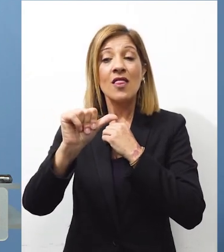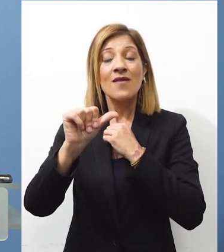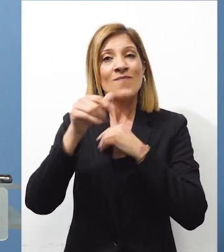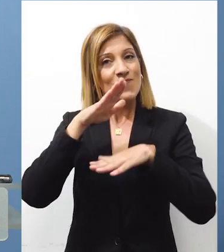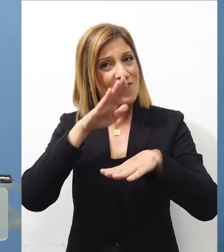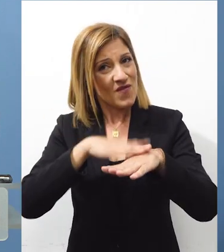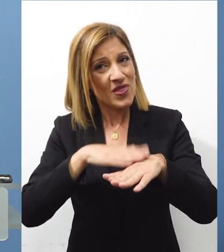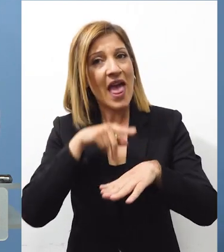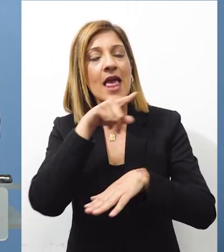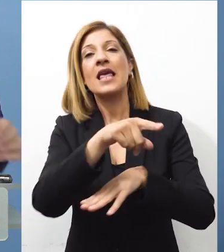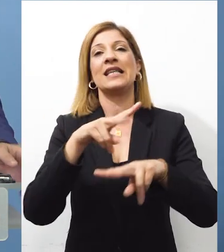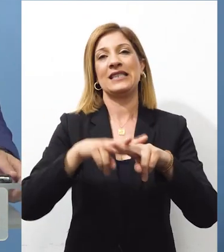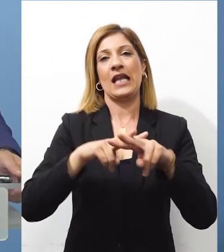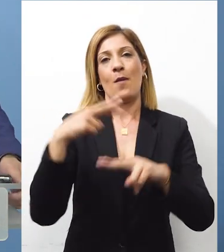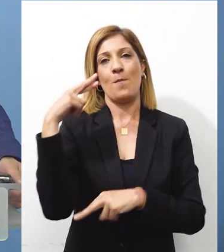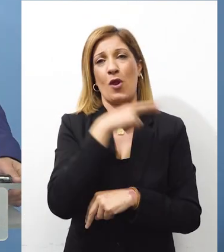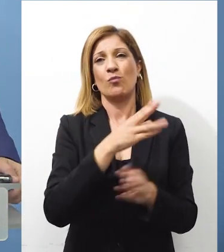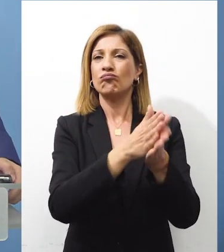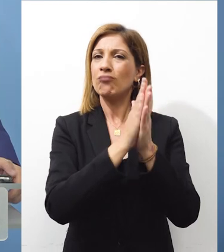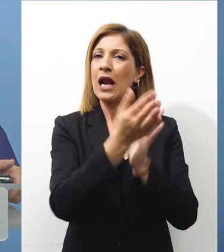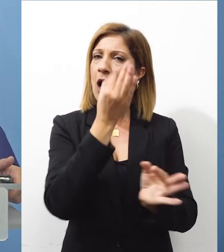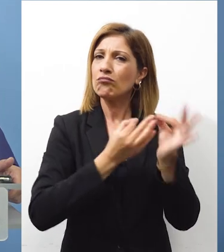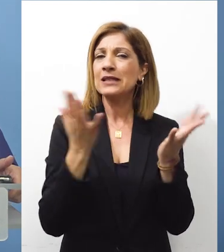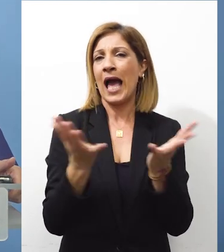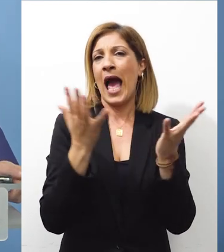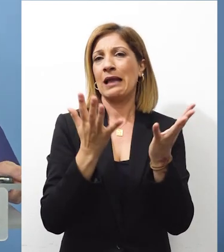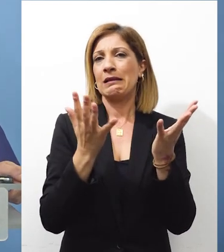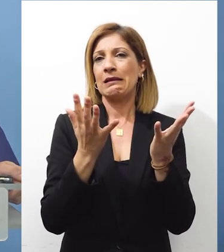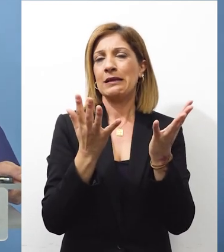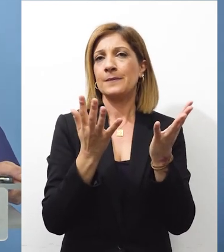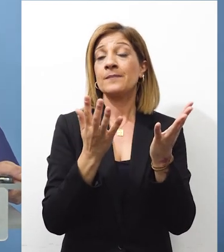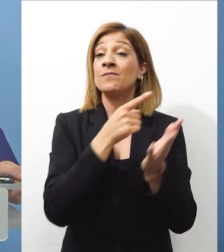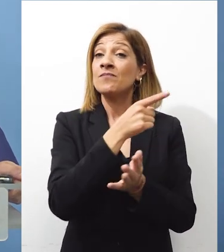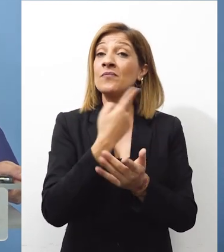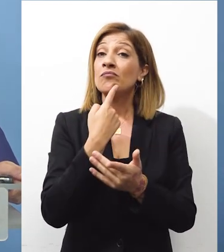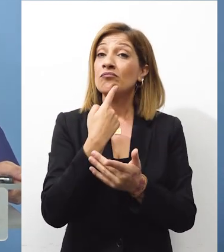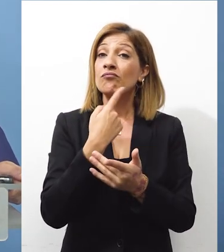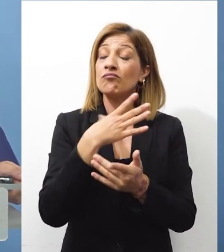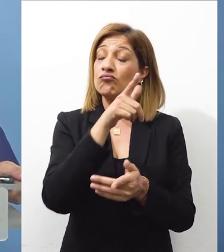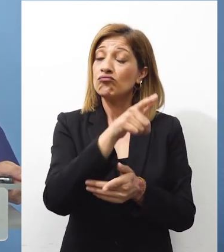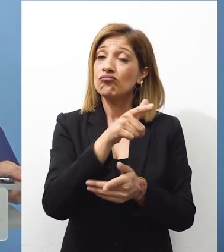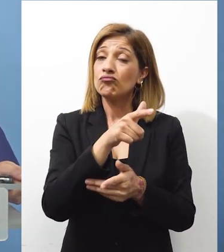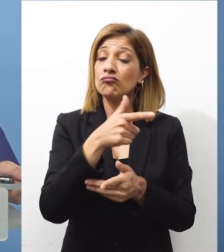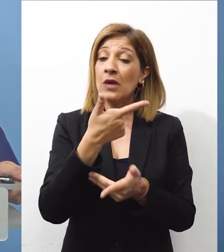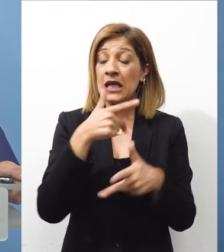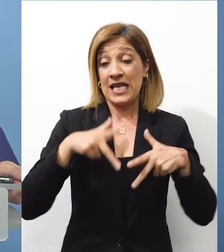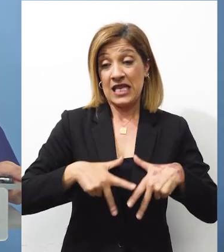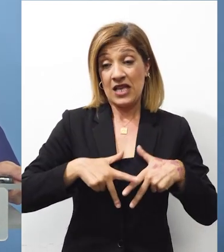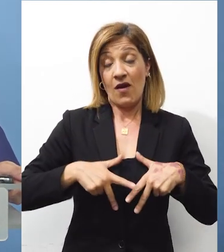Θα ήθελα το σχόλιο σας επάφτει. Δηλαδή, εάν προτίθεστε να καταδικάσετε